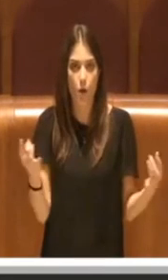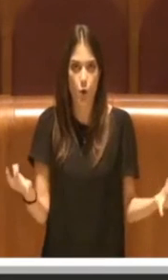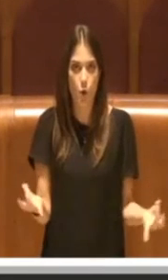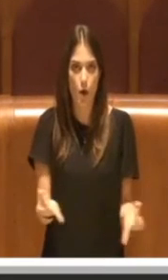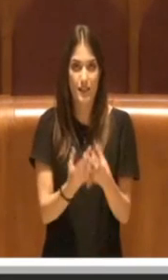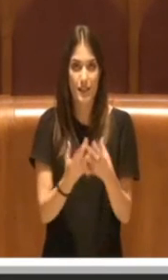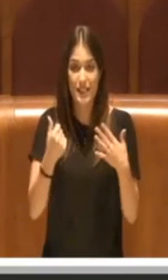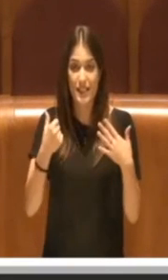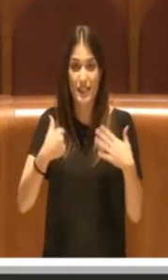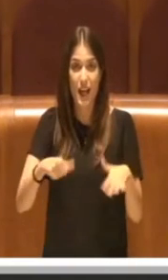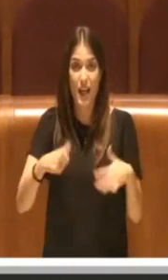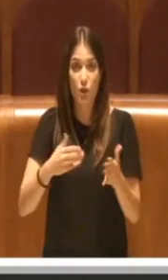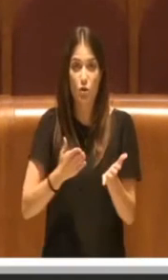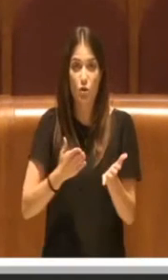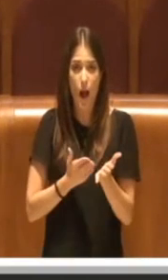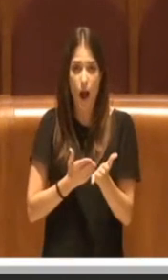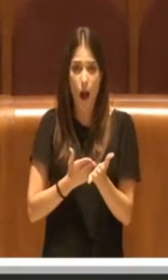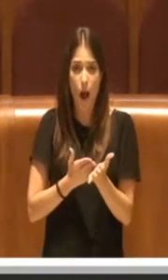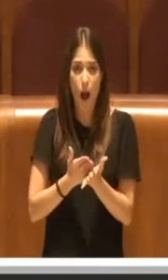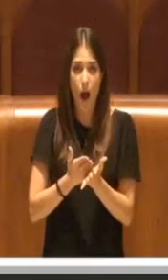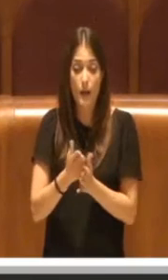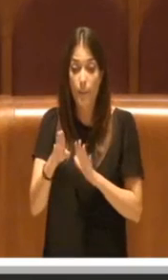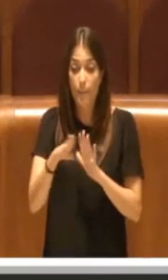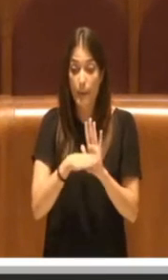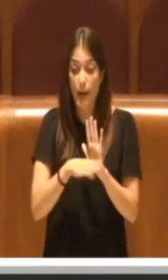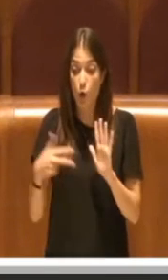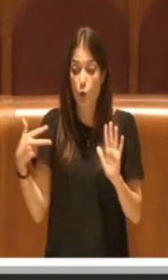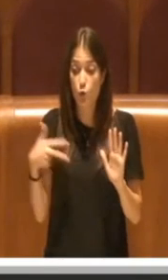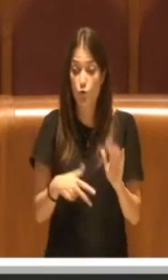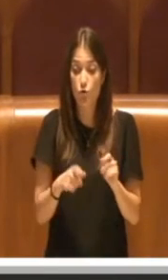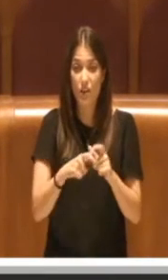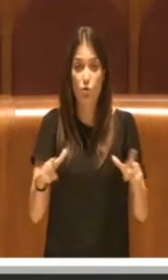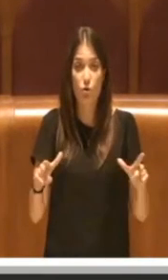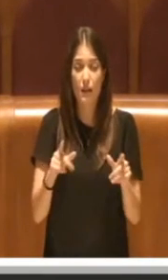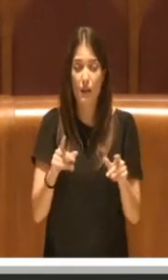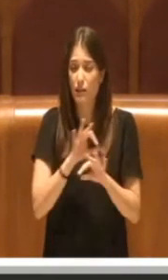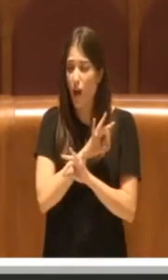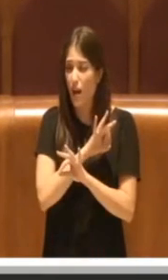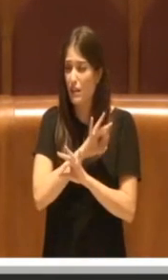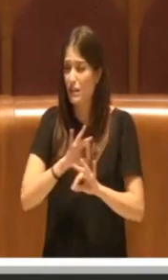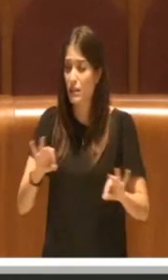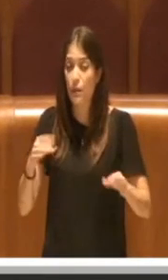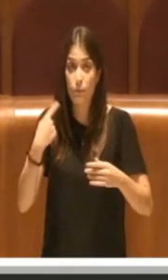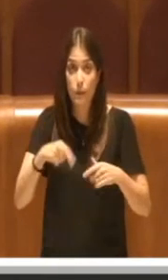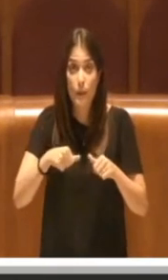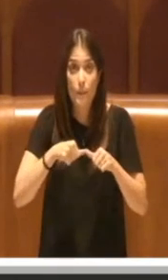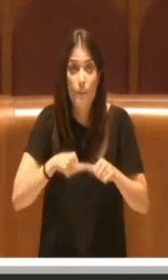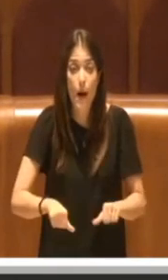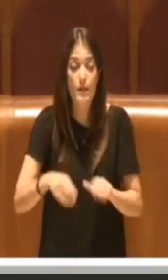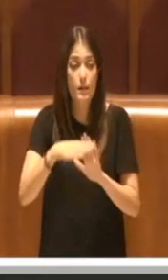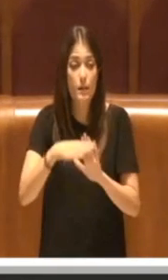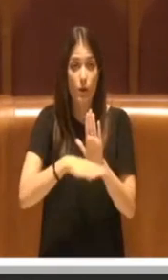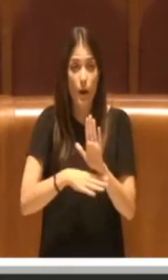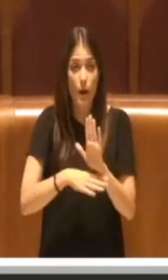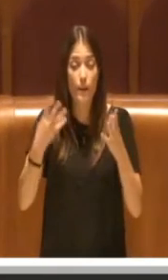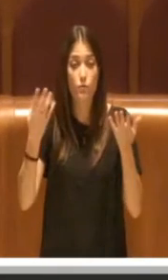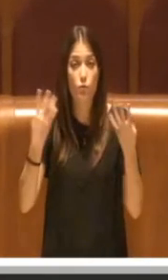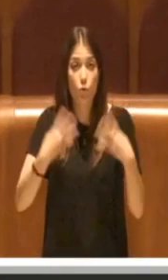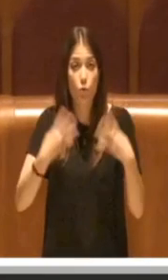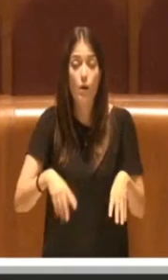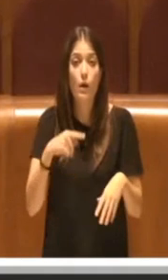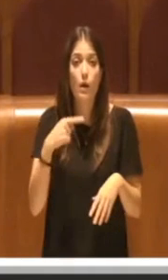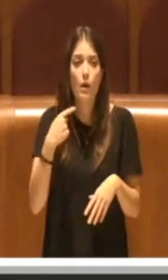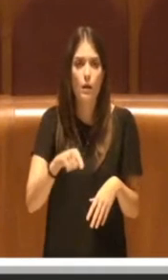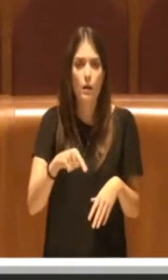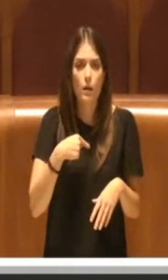anni, ben 16 anni in cui non c'è il piano sociale cittadino, che ricordiamolo è la base per la programmazione, allora io mi